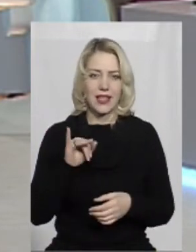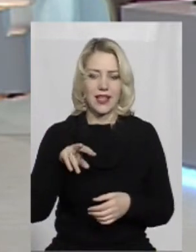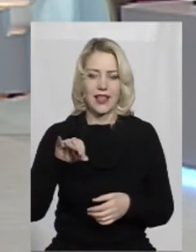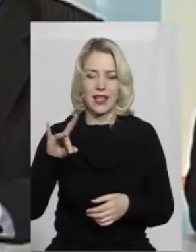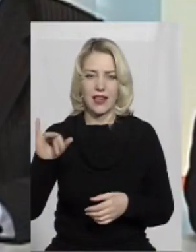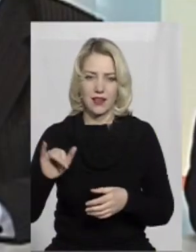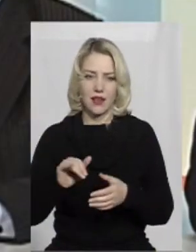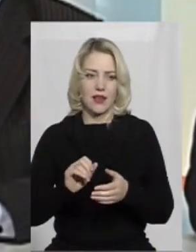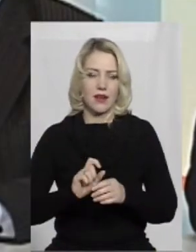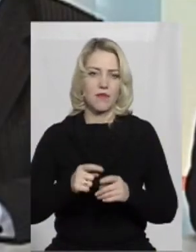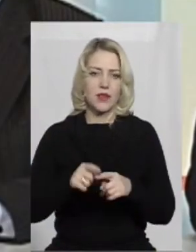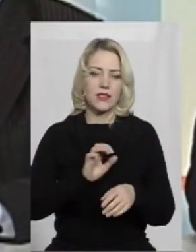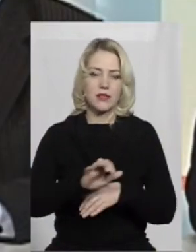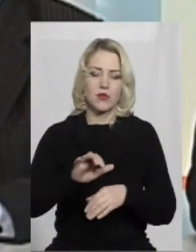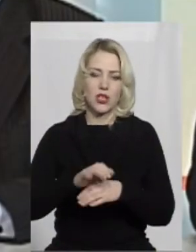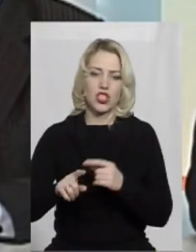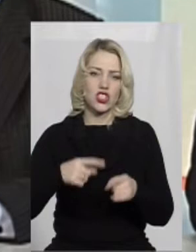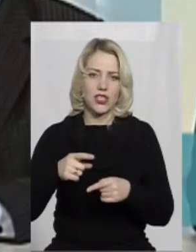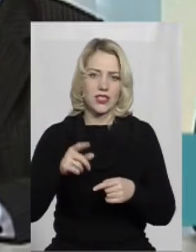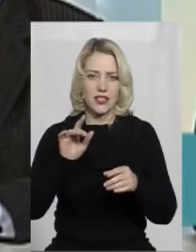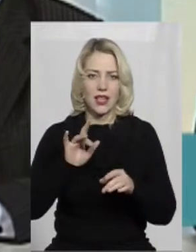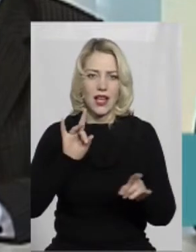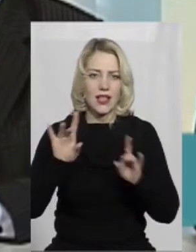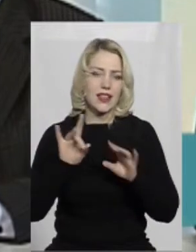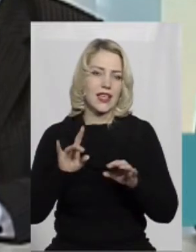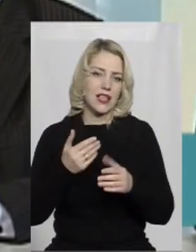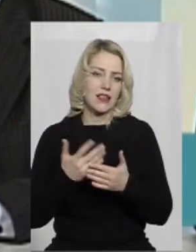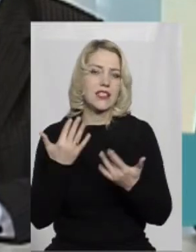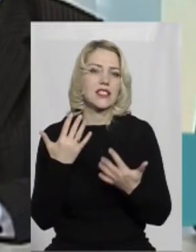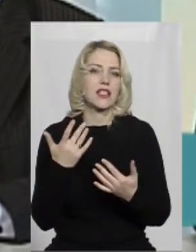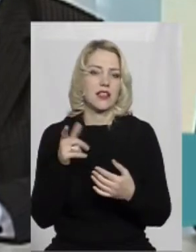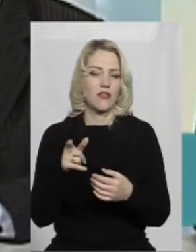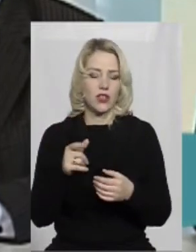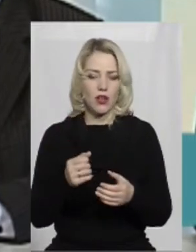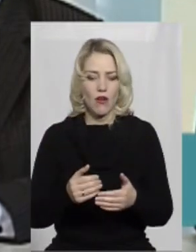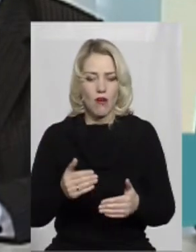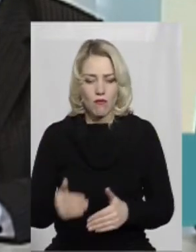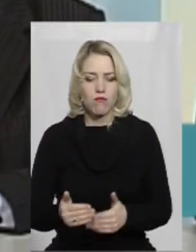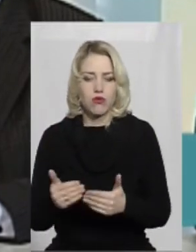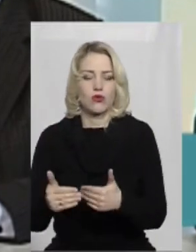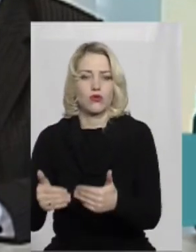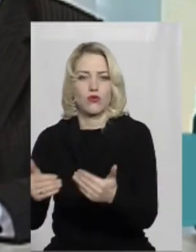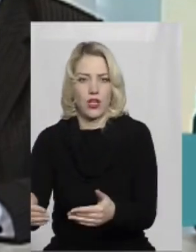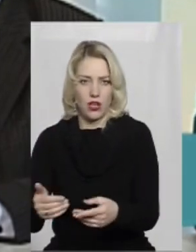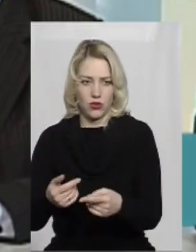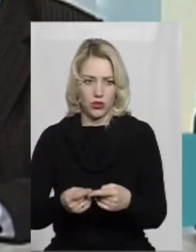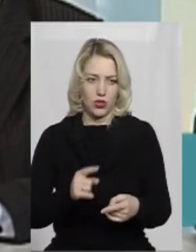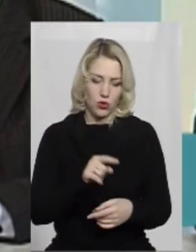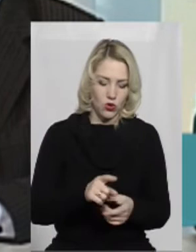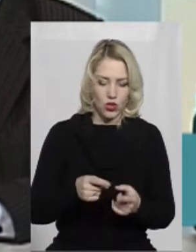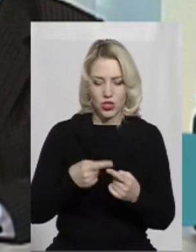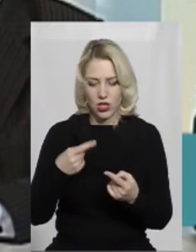збуваємо свою продукцію через дилерів. Це вже залежить конкретно від них, наскільки вони просувають той чи